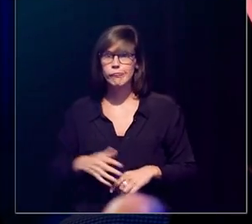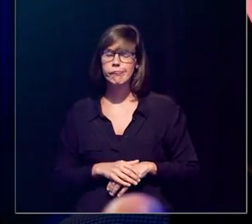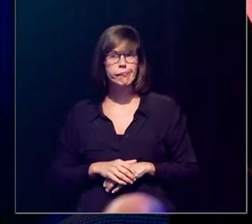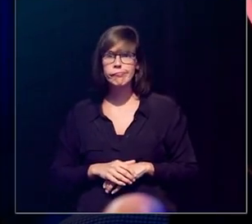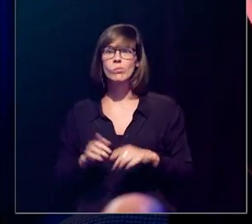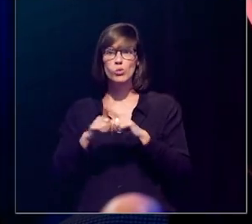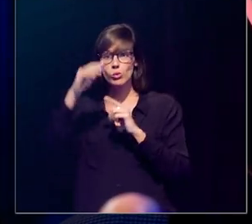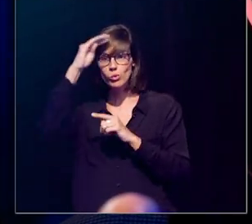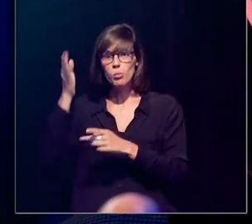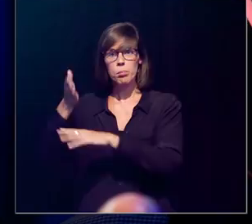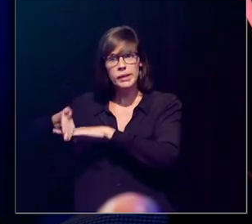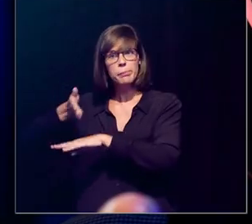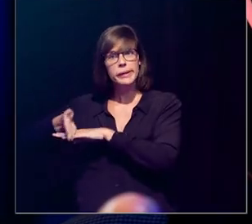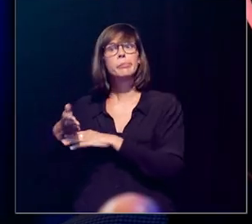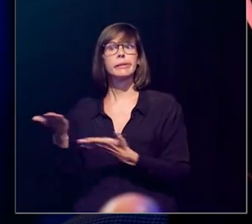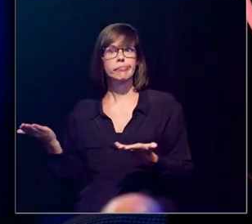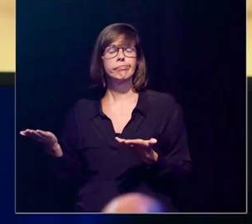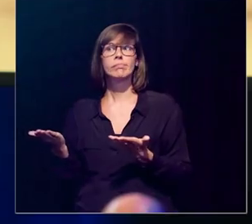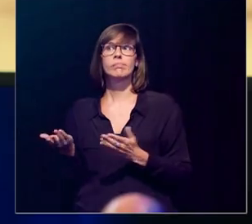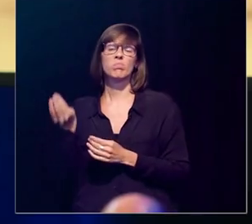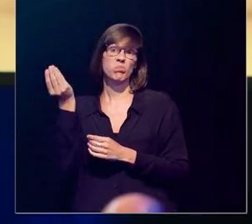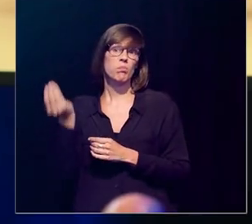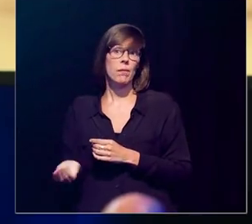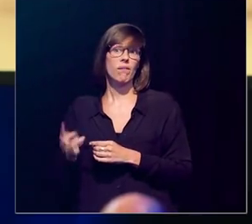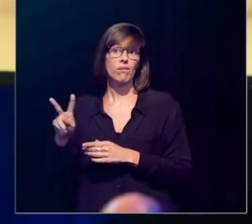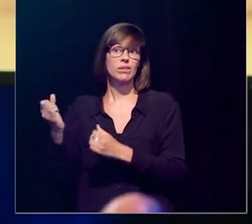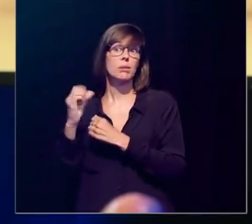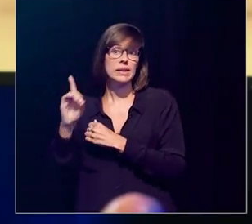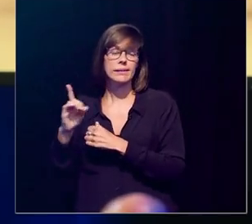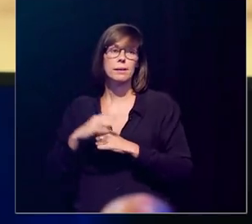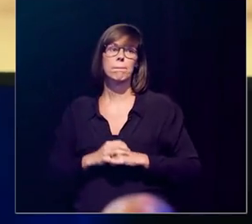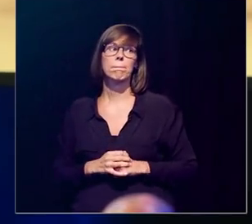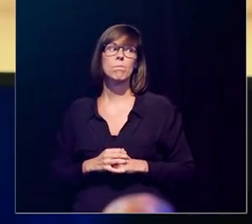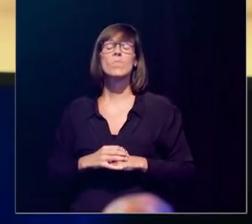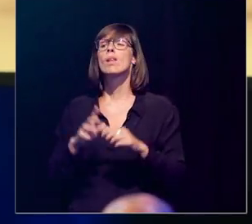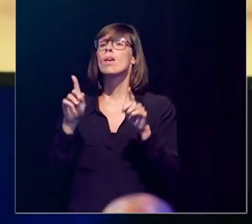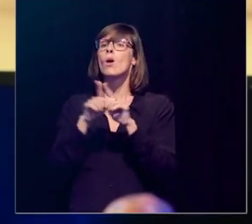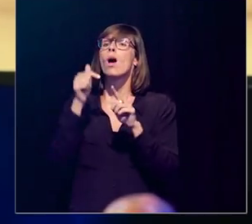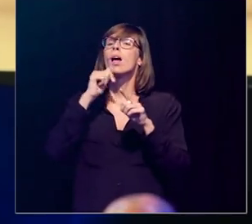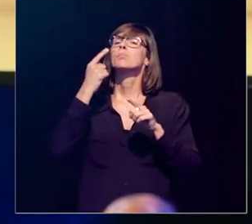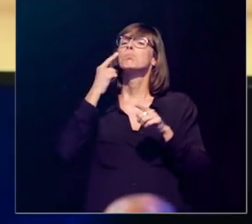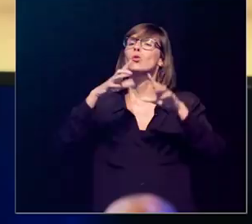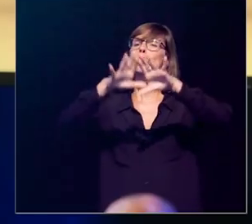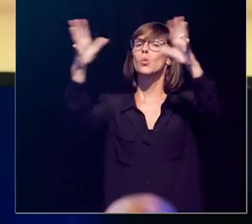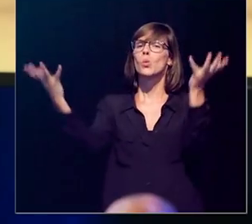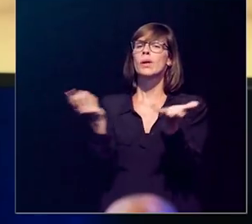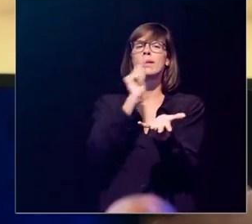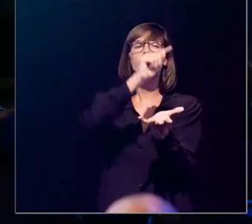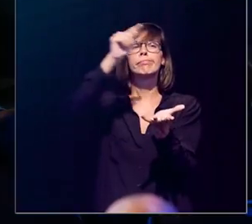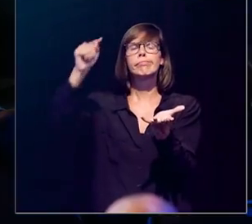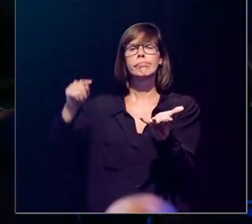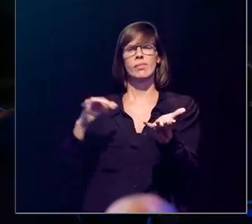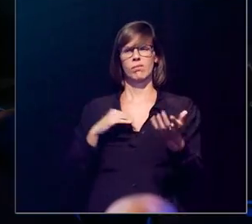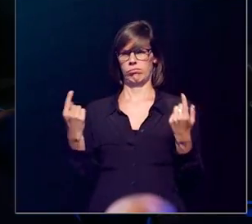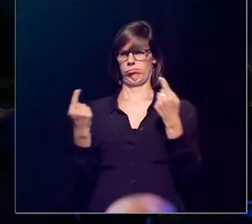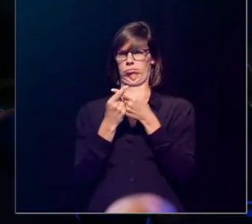adolescenten die niet meer buiten komen. Zelfs niet in de zomer. Zeer vitamine D-deficiënt. Wanneer